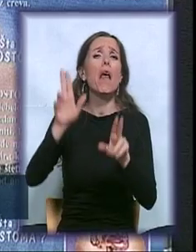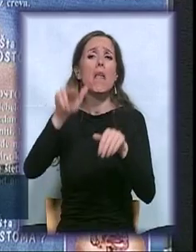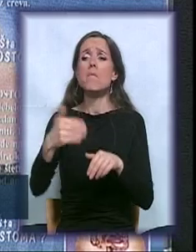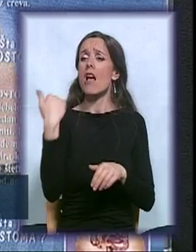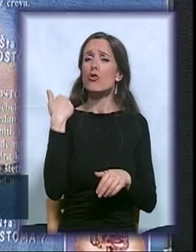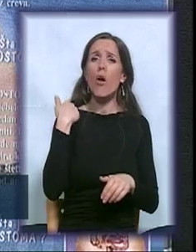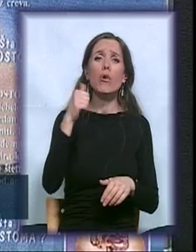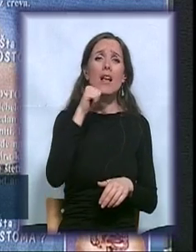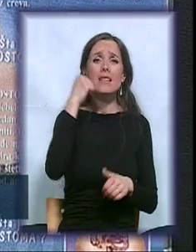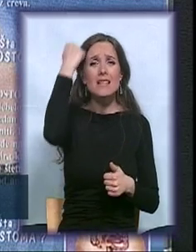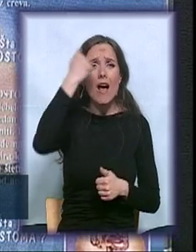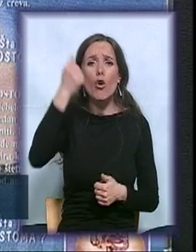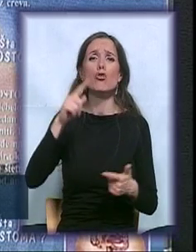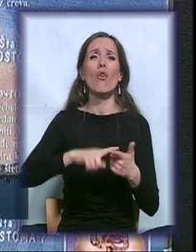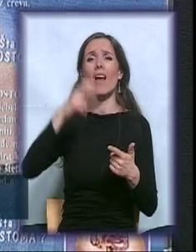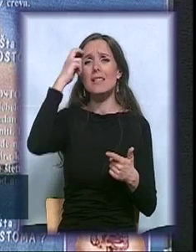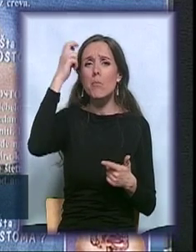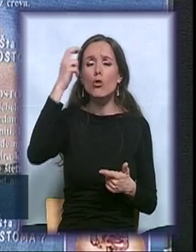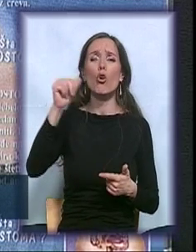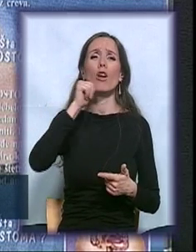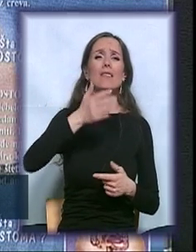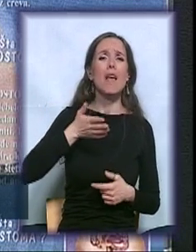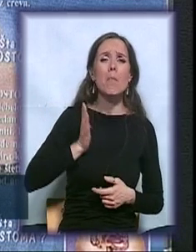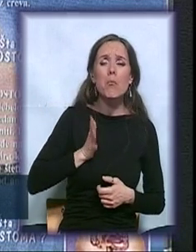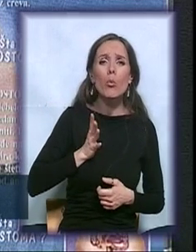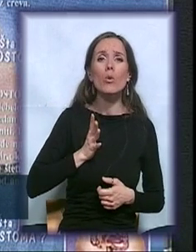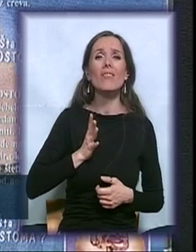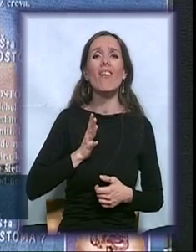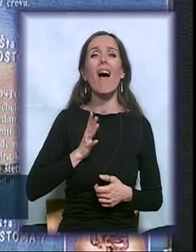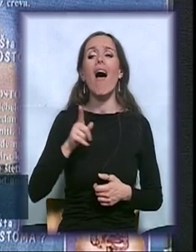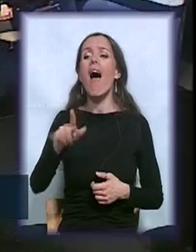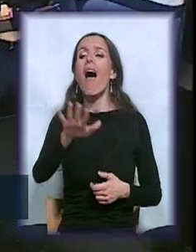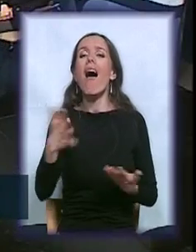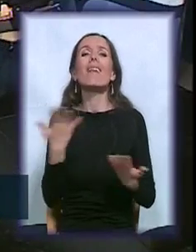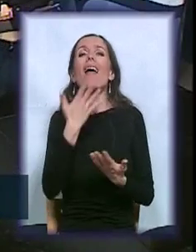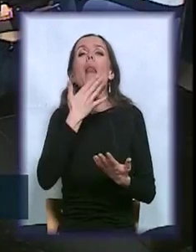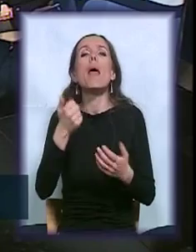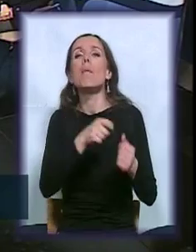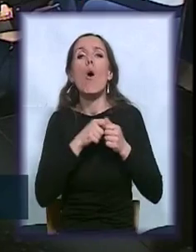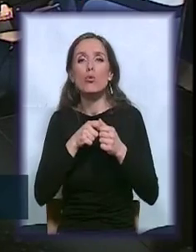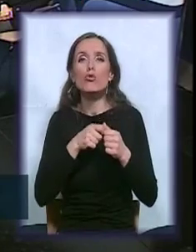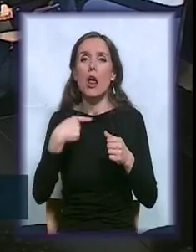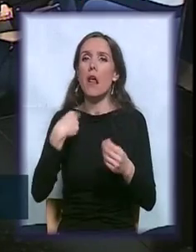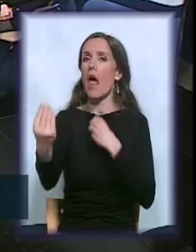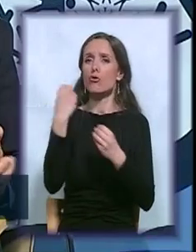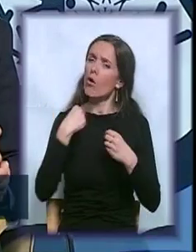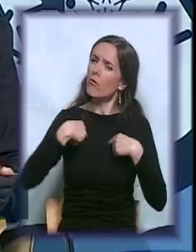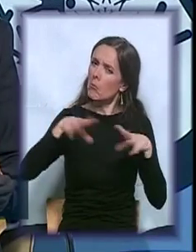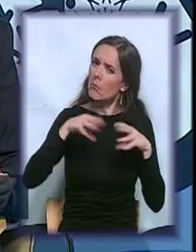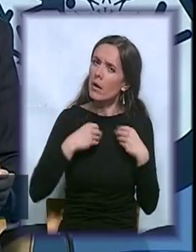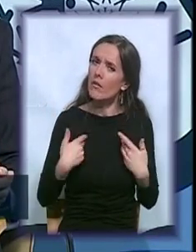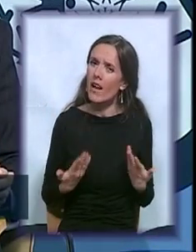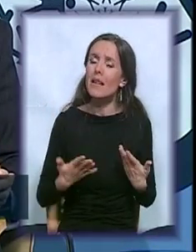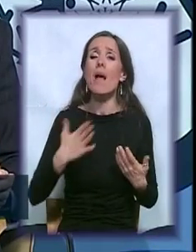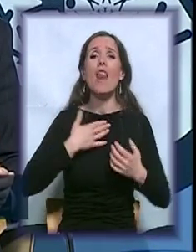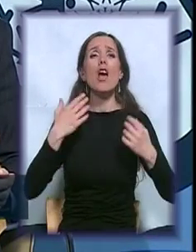Kosova, iz Podgorice, iz Budve, tamo u sredinama i gdje nema udruženja. Znači, naš život je